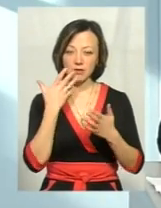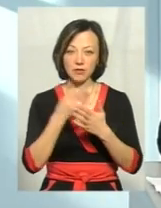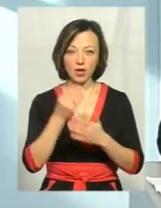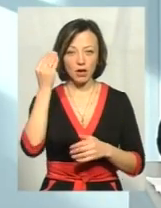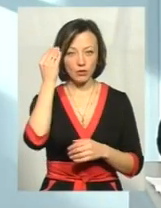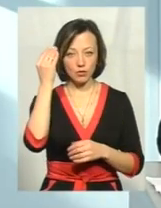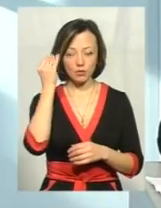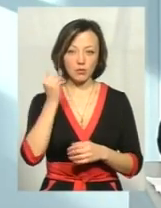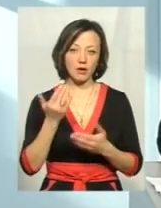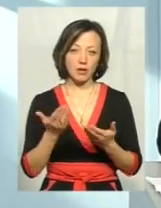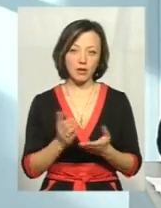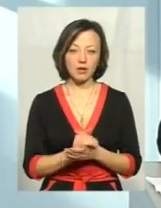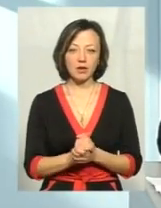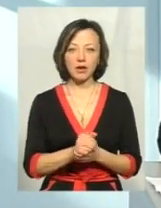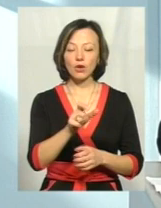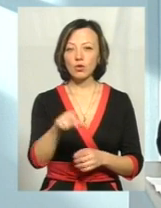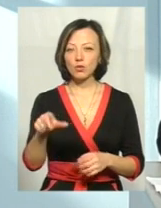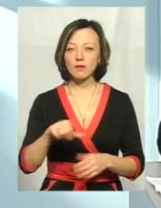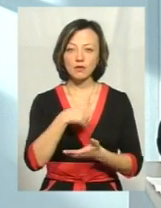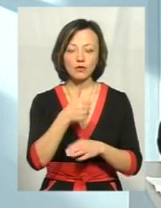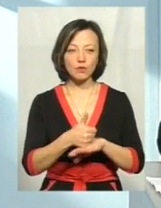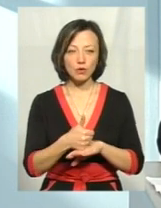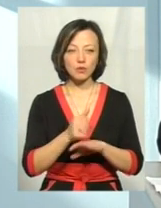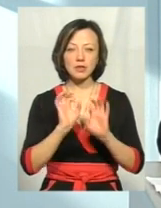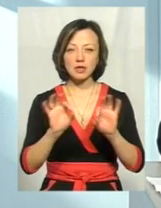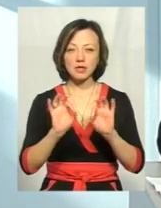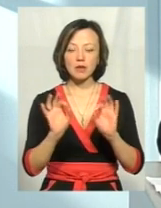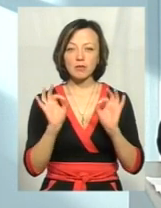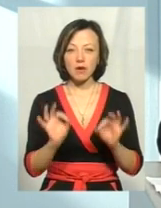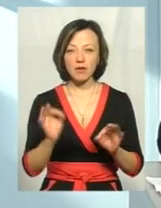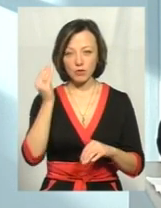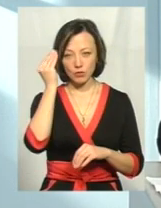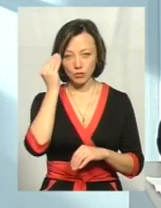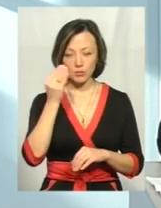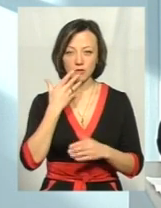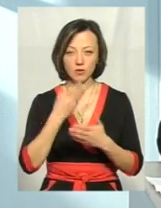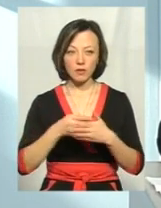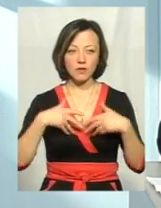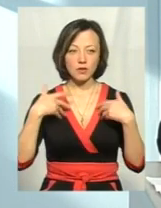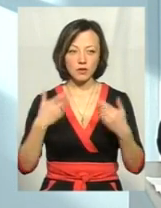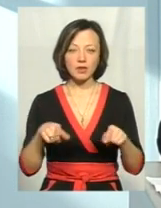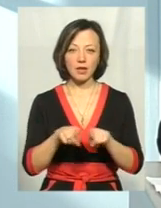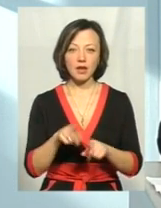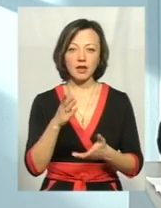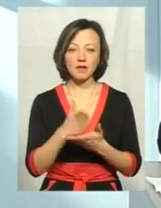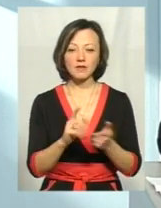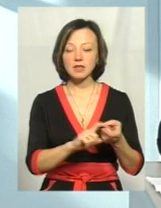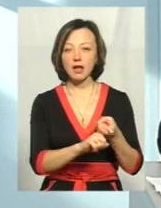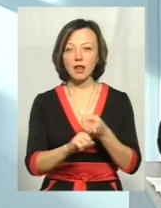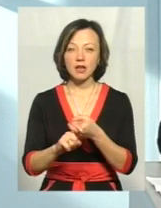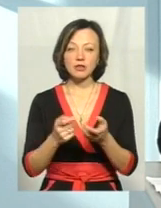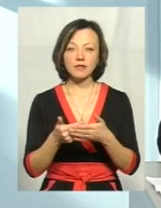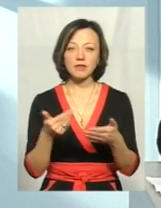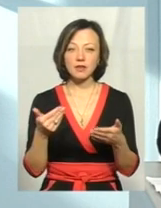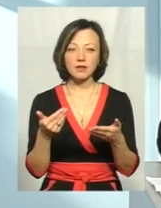думка і погляди. Люди, в основному, правильну думку свої висловлюють. Так воно і є. В залежності видно, там,